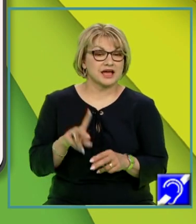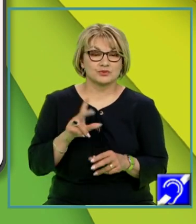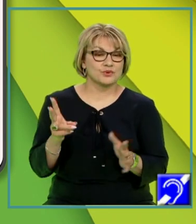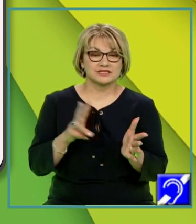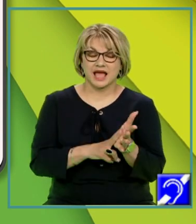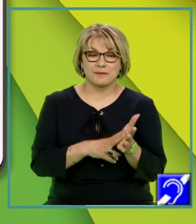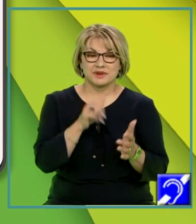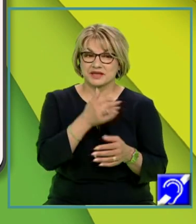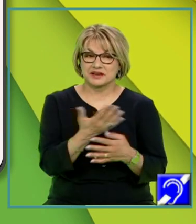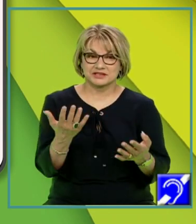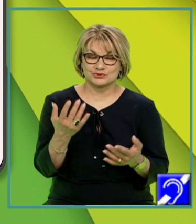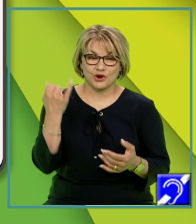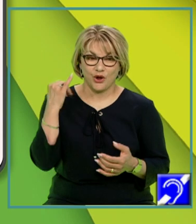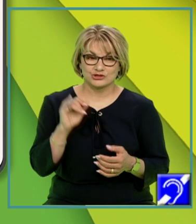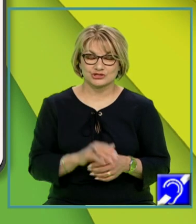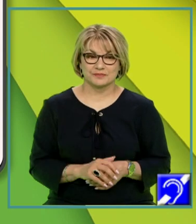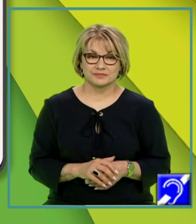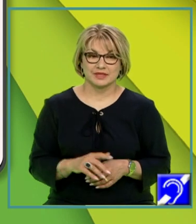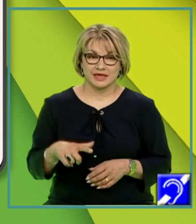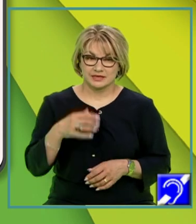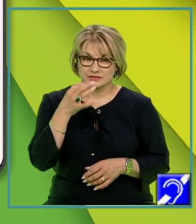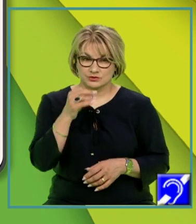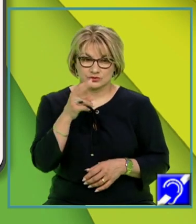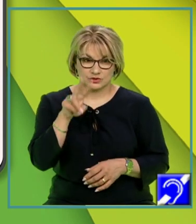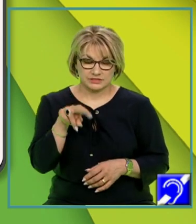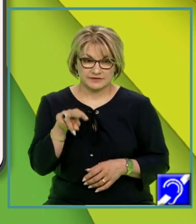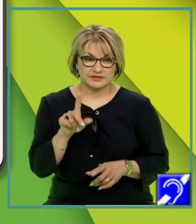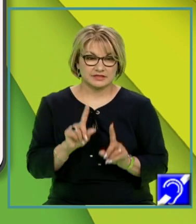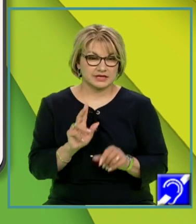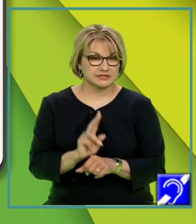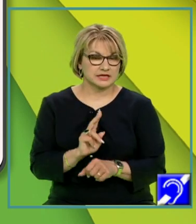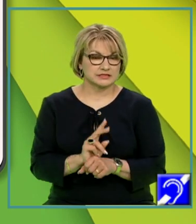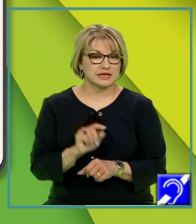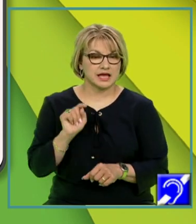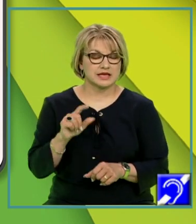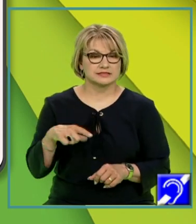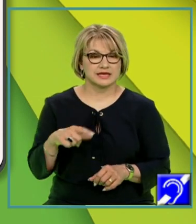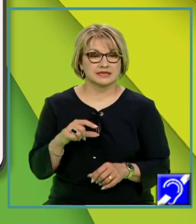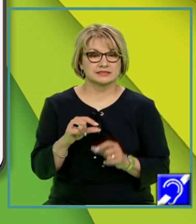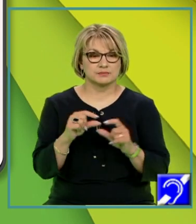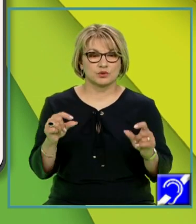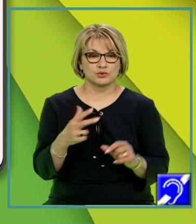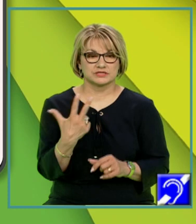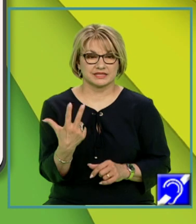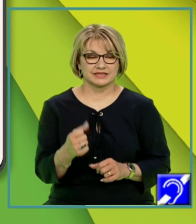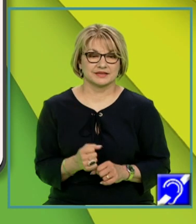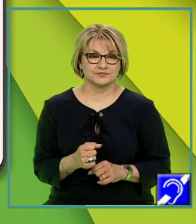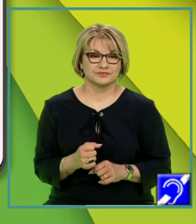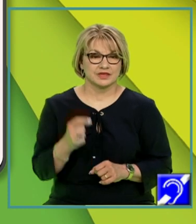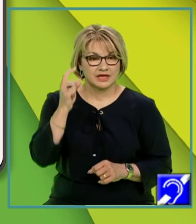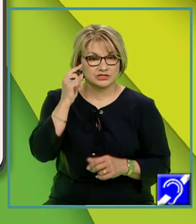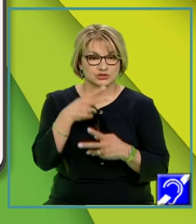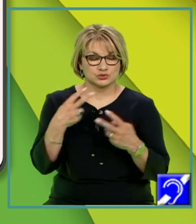ușor de văzut, dacă suntem atenți, că aceasta este propoziția trei. Judecăți în care